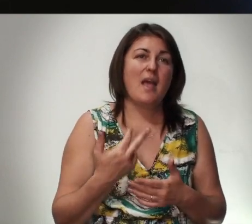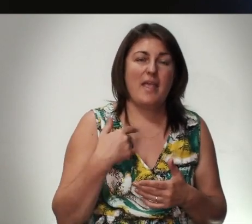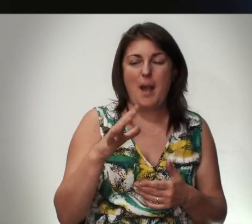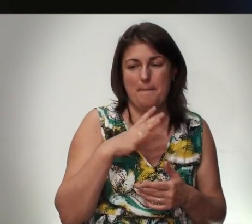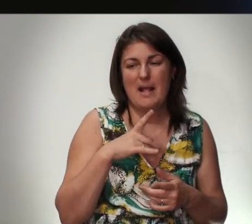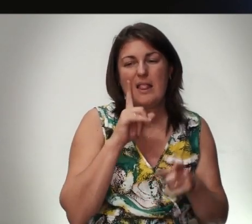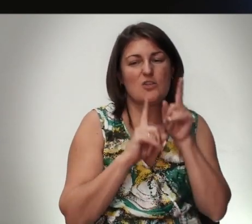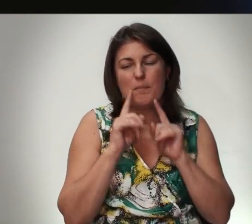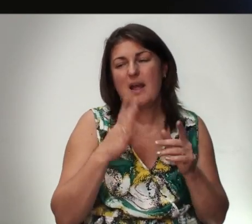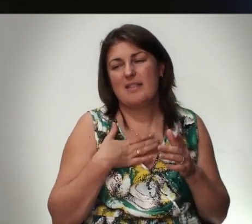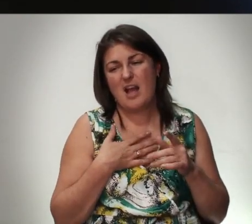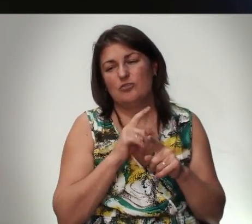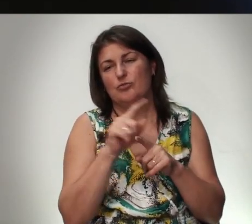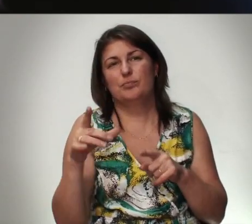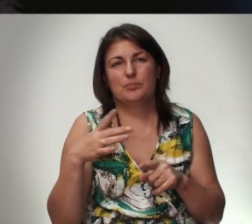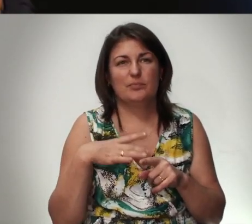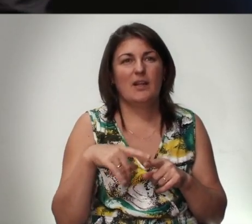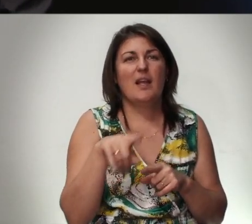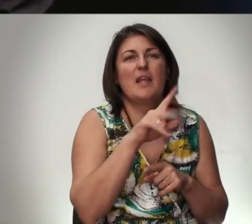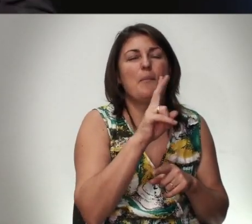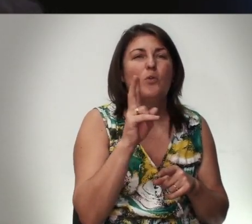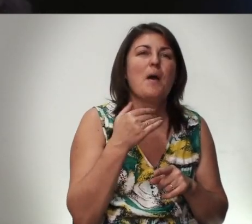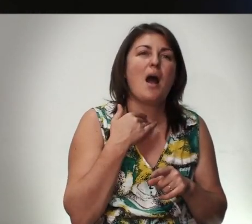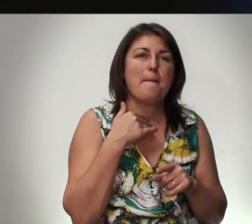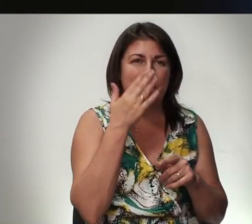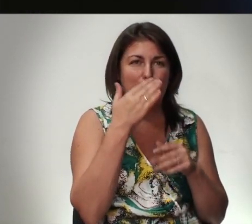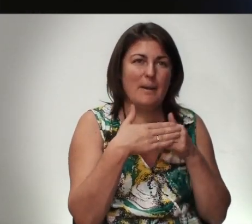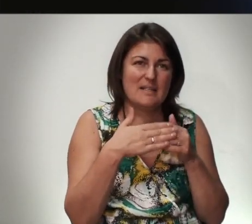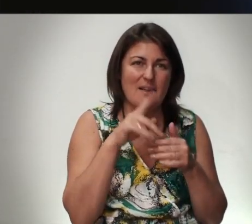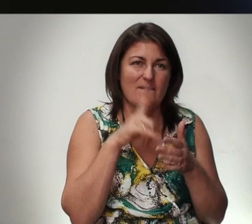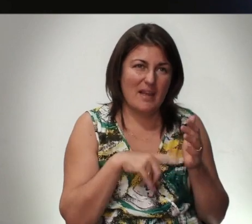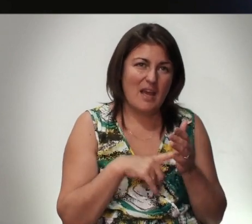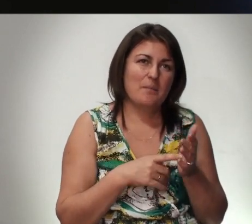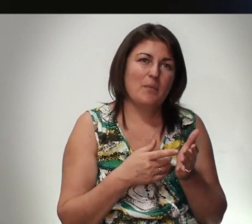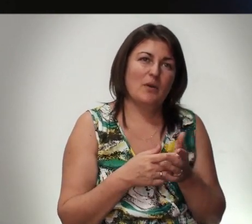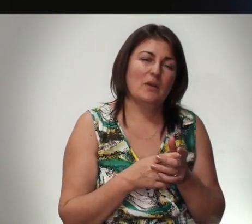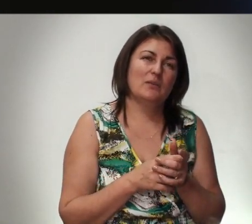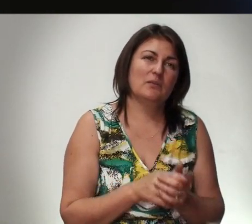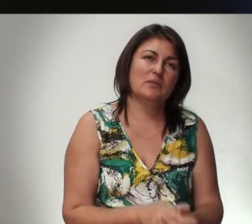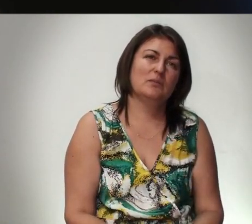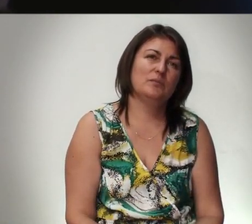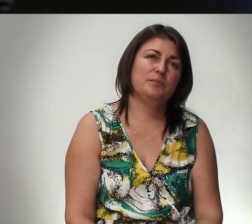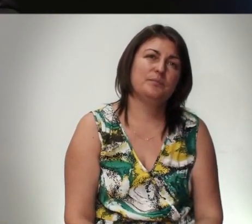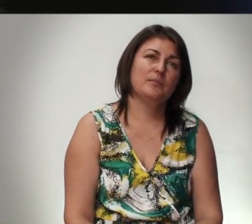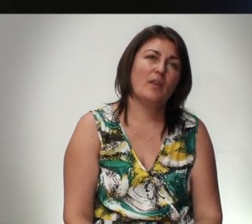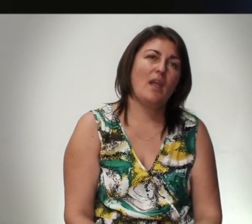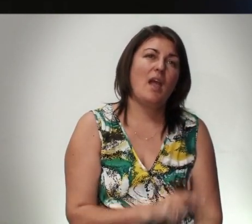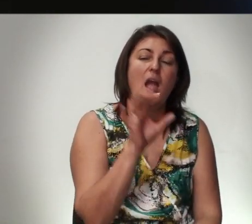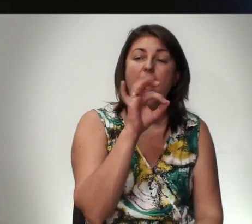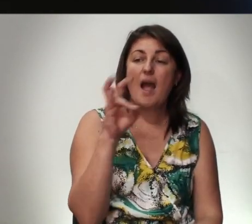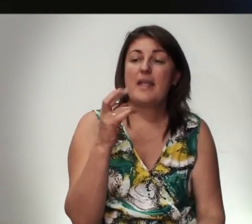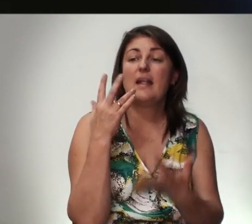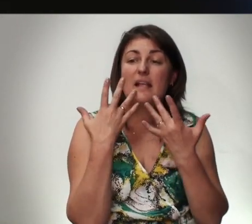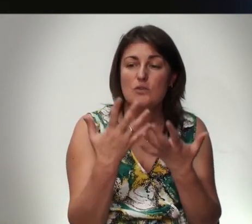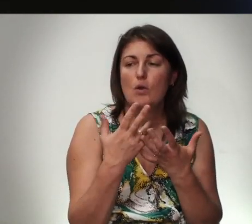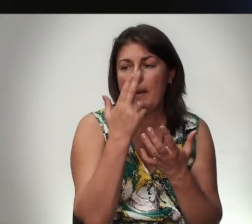собраниях Наших Собраний Скажем Тем Которые Как бы Близки Мы Верим Так И Они Настолько Привыкли